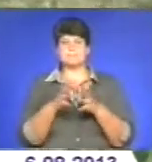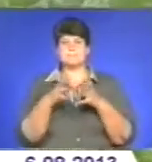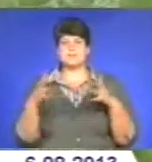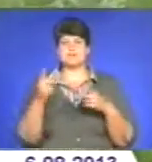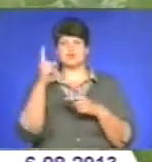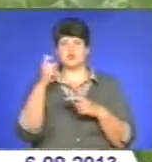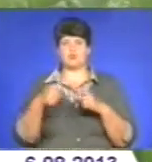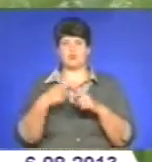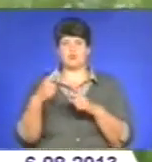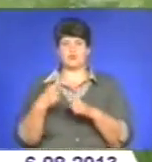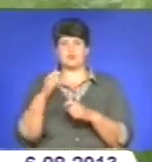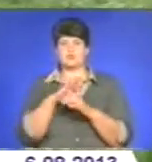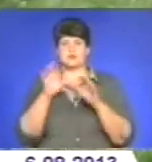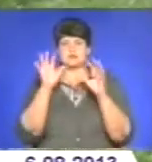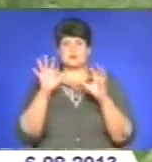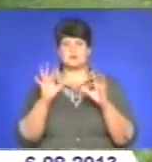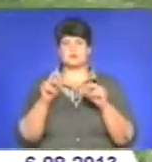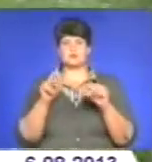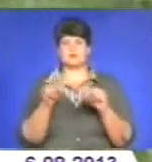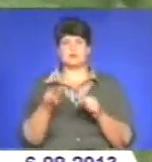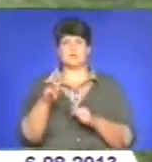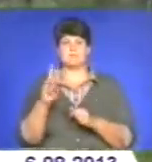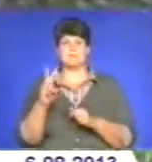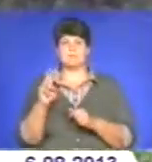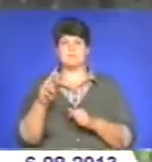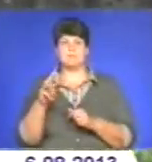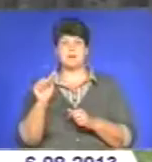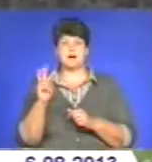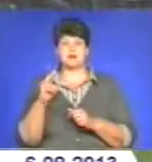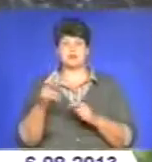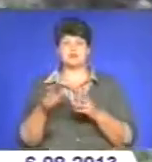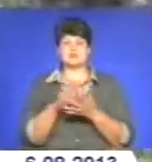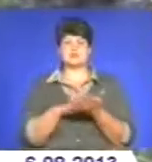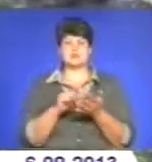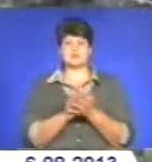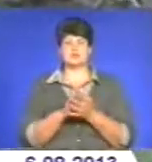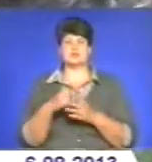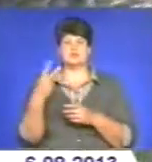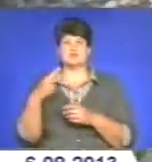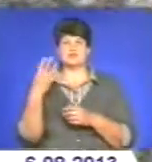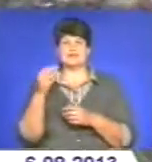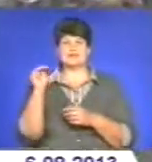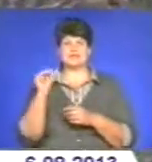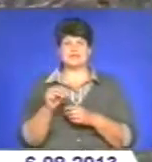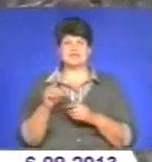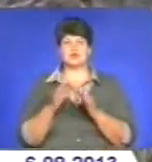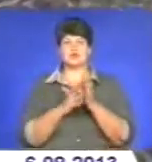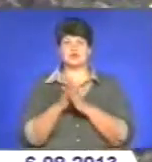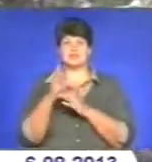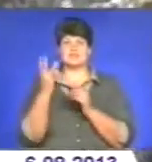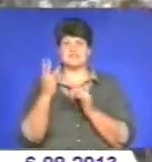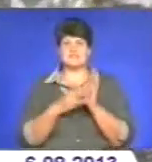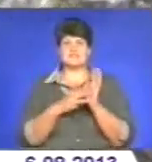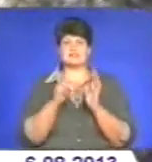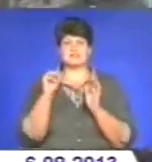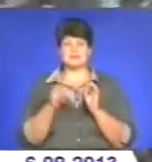пов'язаних з незаконними посівами наркомісних рослин. Знищено майже 24 тисячі рослин снодійного маку та понад 8 тисяч коноплі.